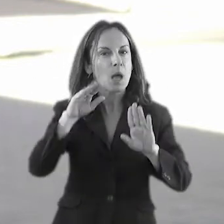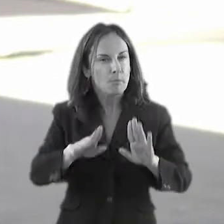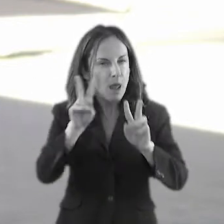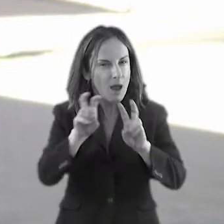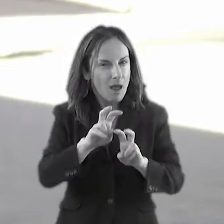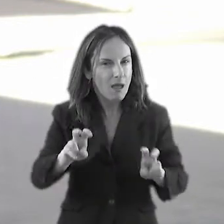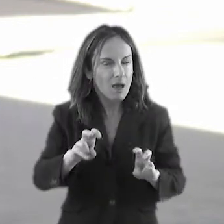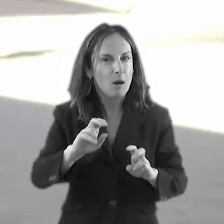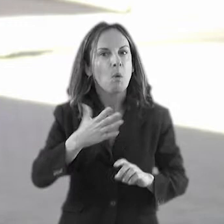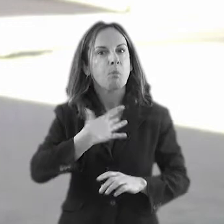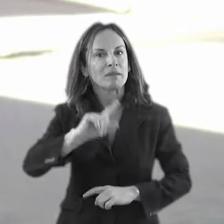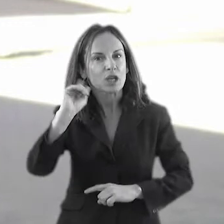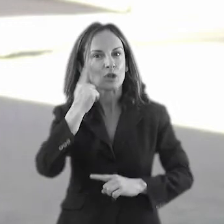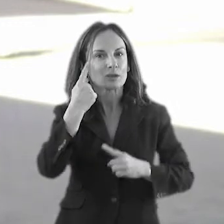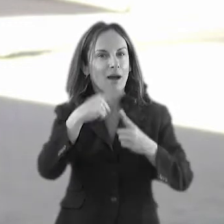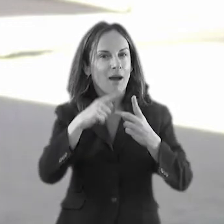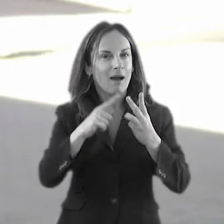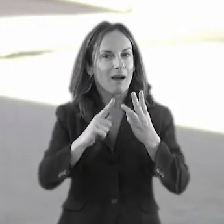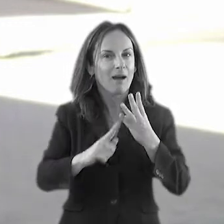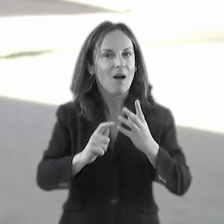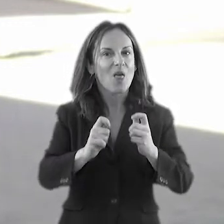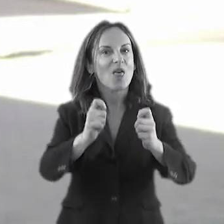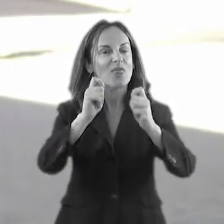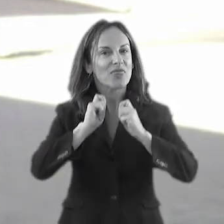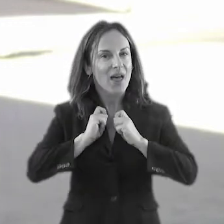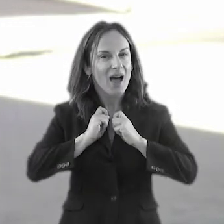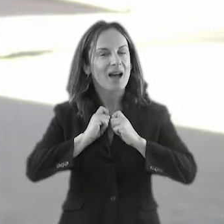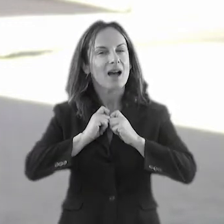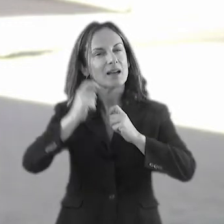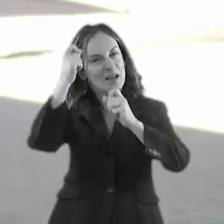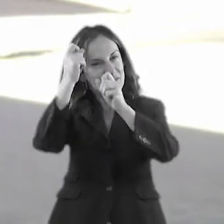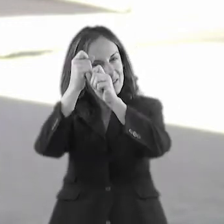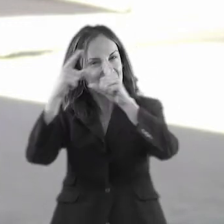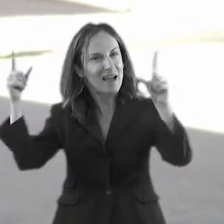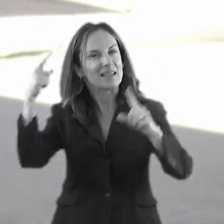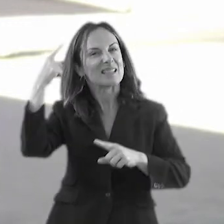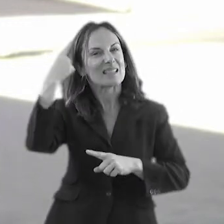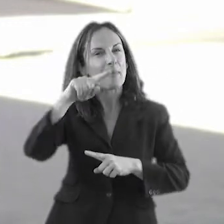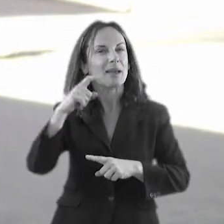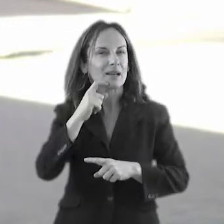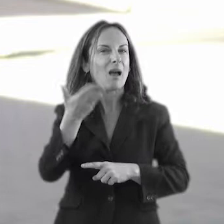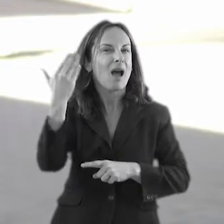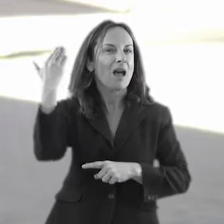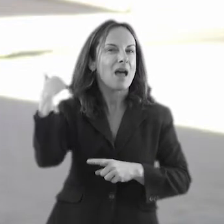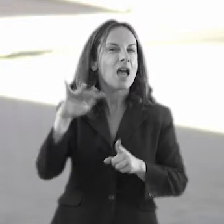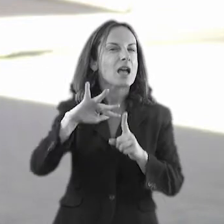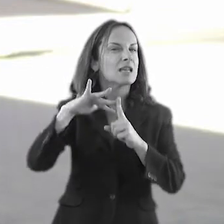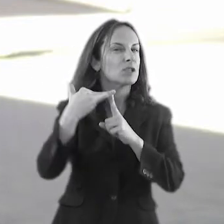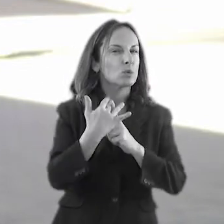de referència que ens ajudin a recrear. La paraula recrear jo penso que és important perquè ens permet